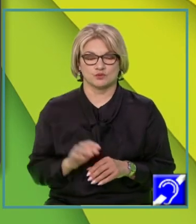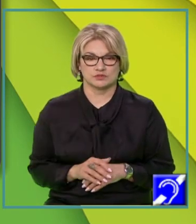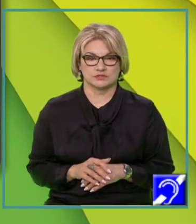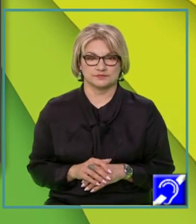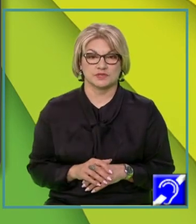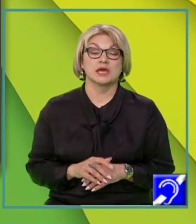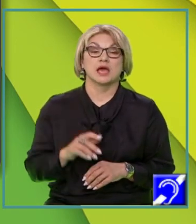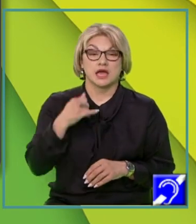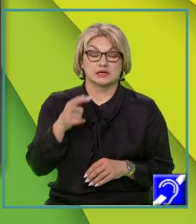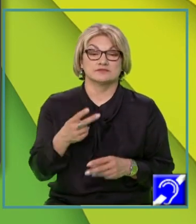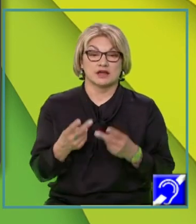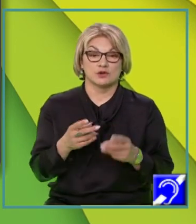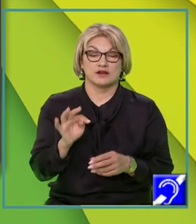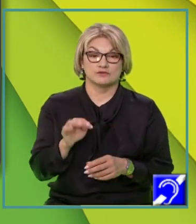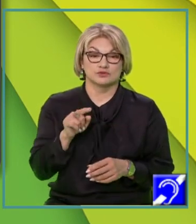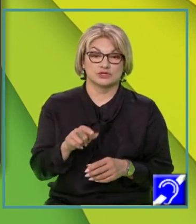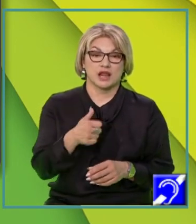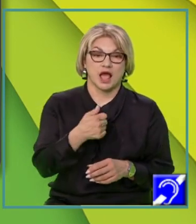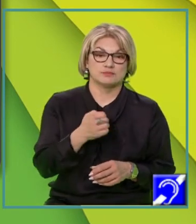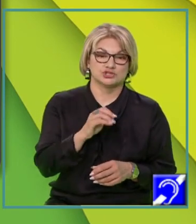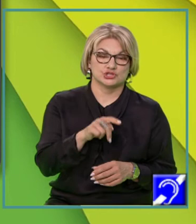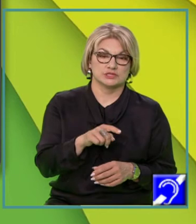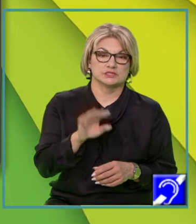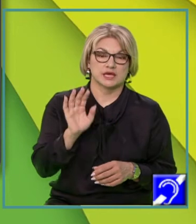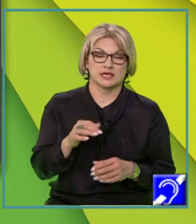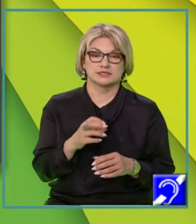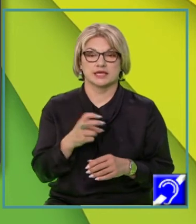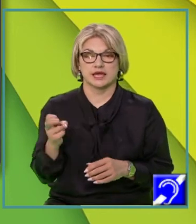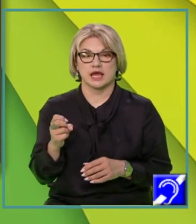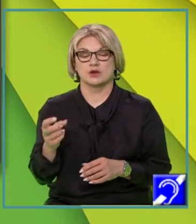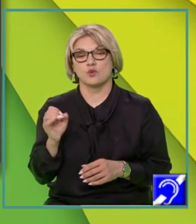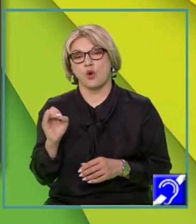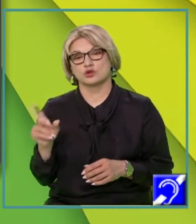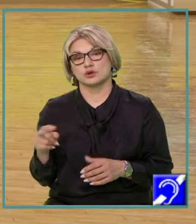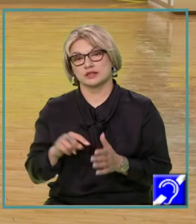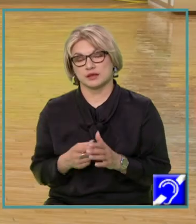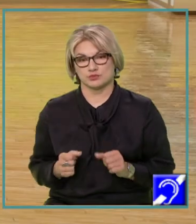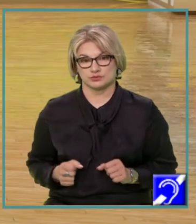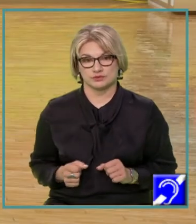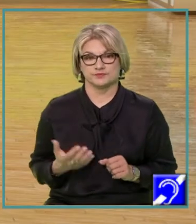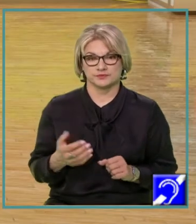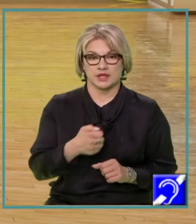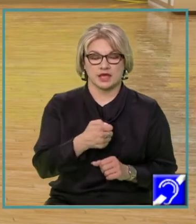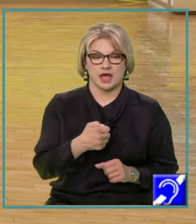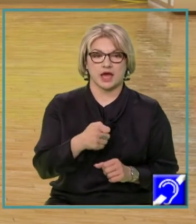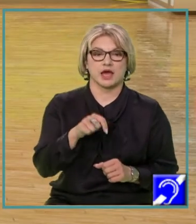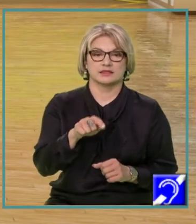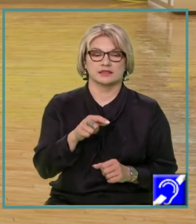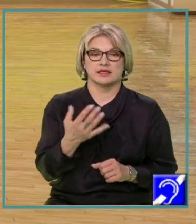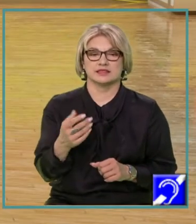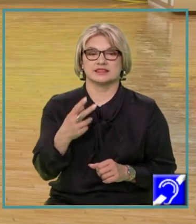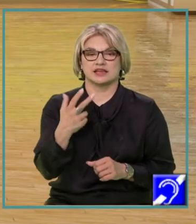Când valoarea funcției în abscisa punctului egal cu ordonata punctului. Așadar, punctul A de coordonate 3 și 0